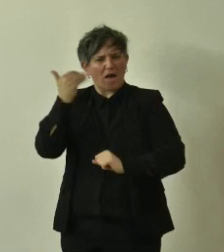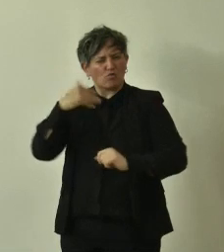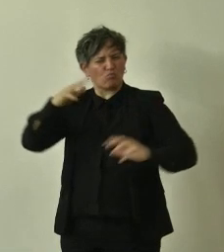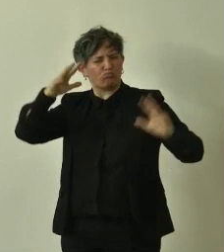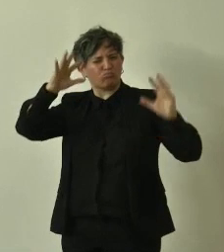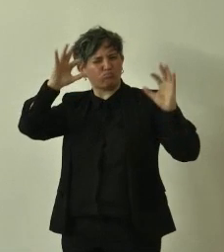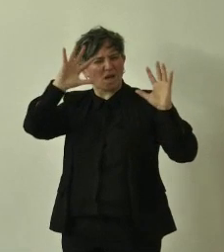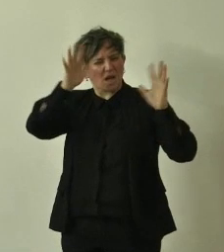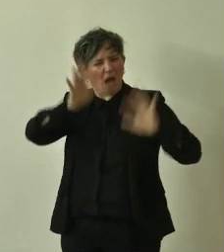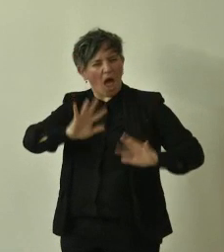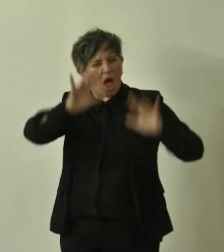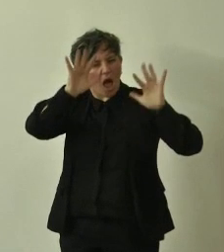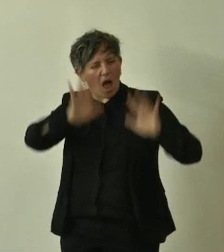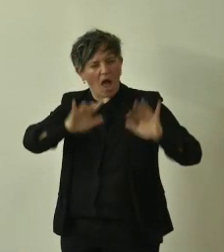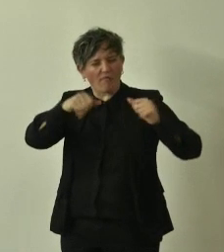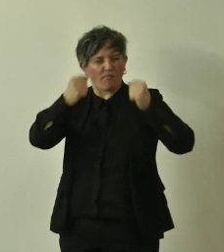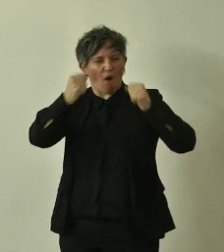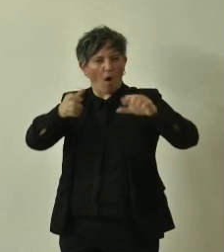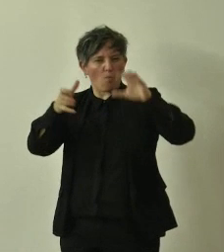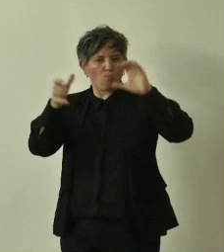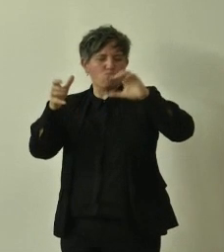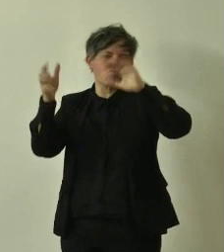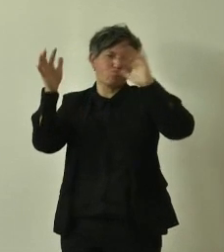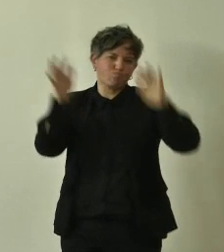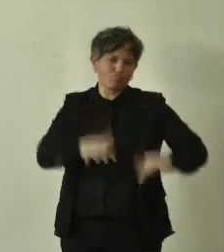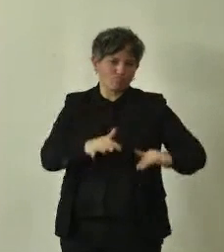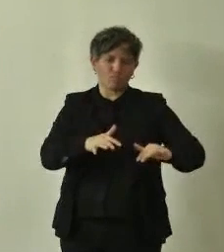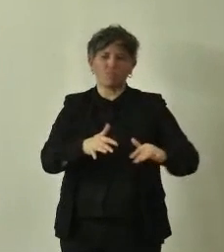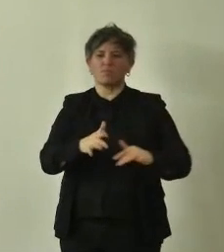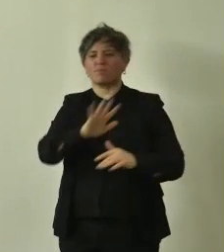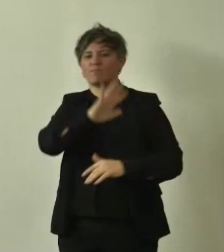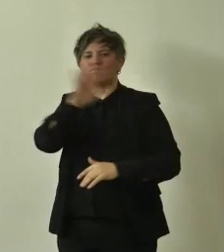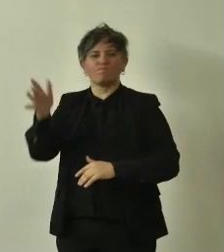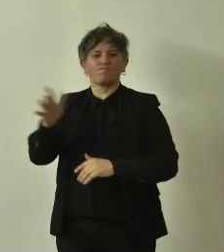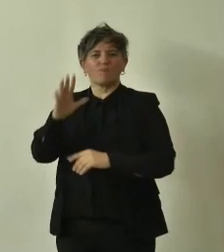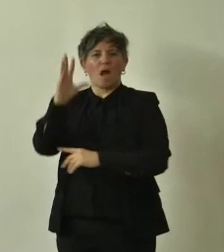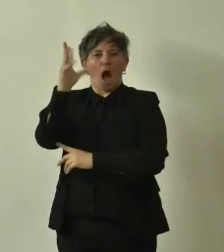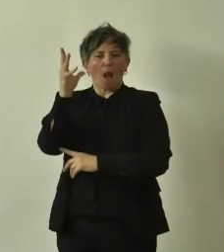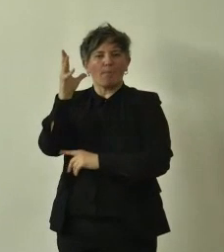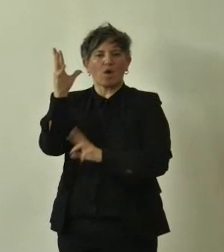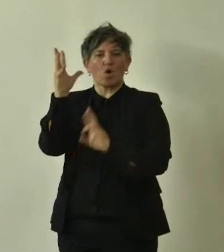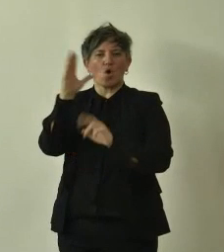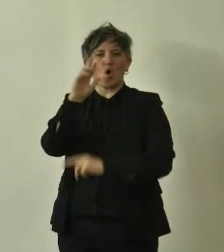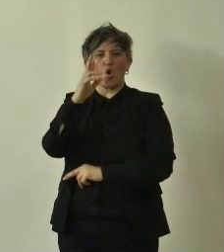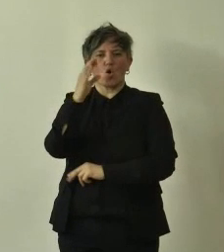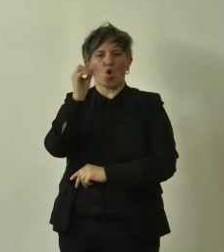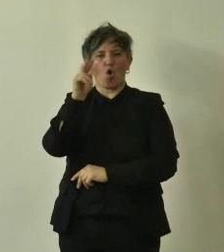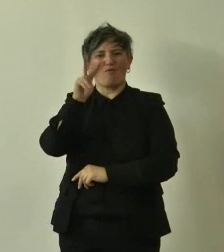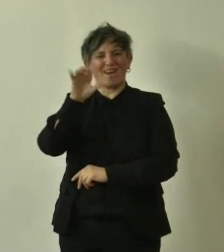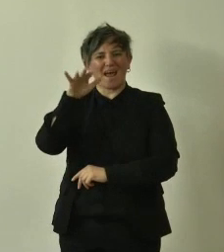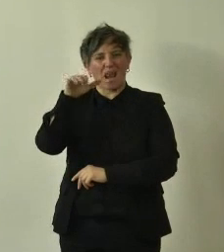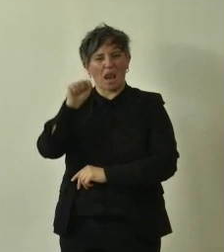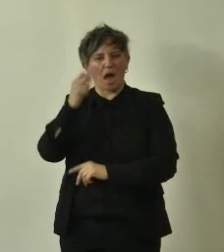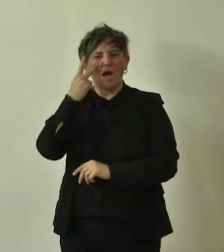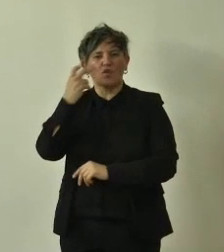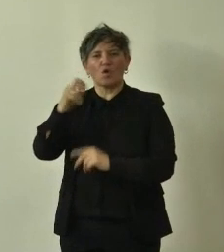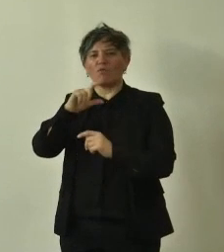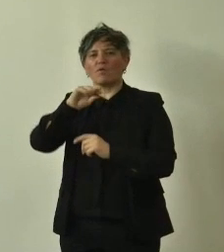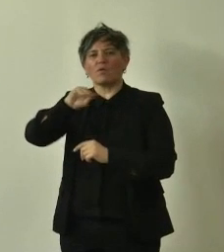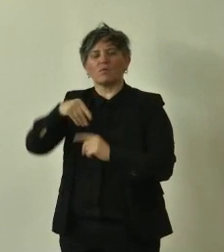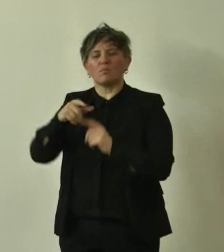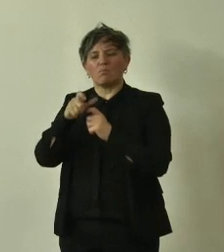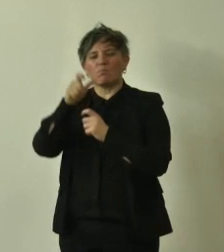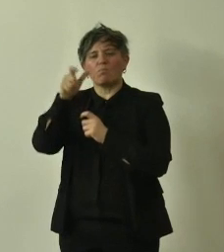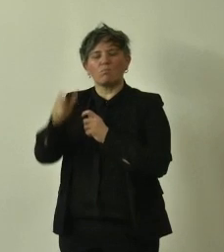grossa nevicata abbiamo perso una roverella che si trovava a Bobbio se aveste